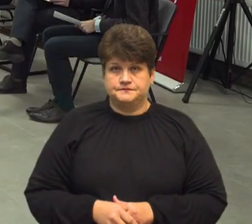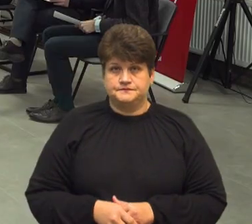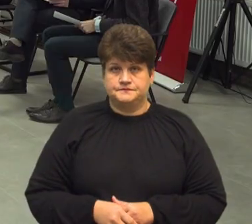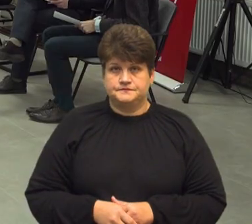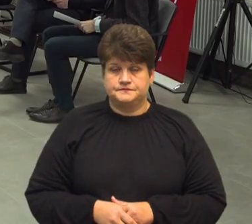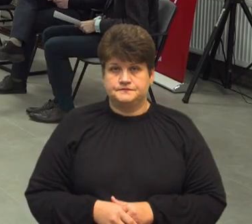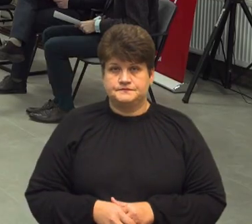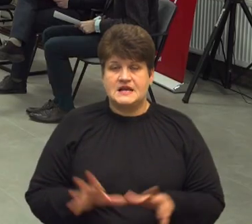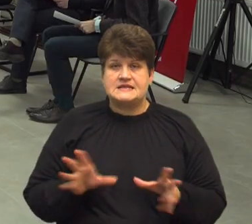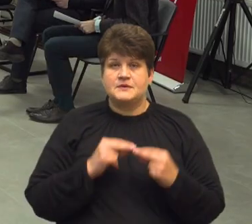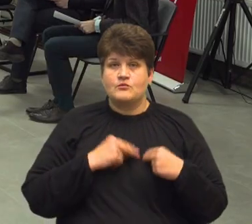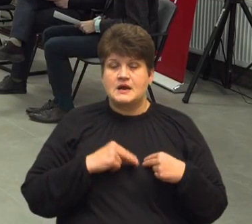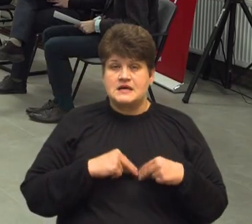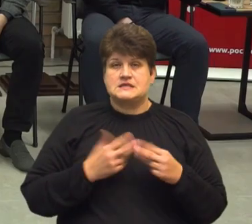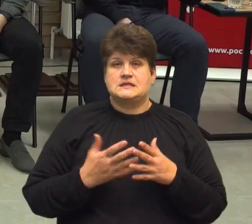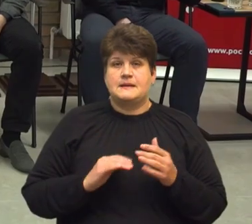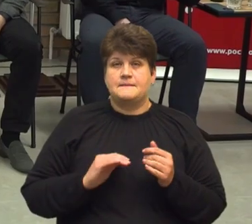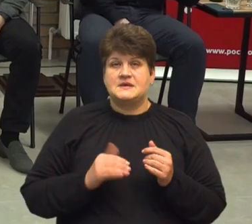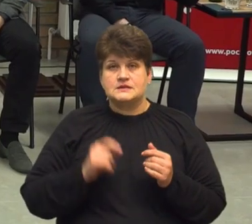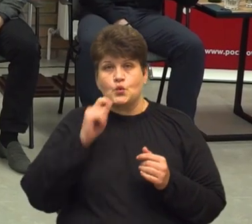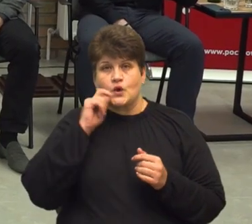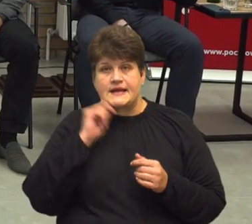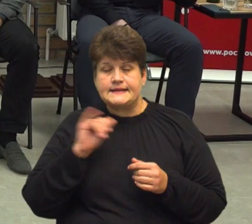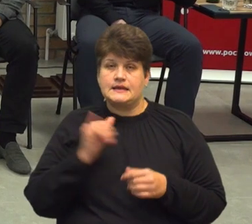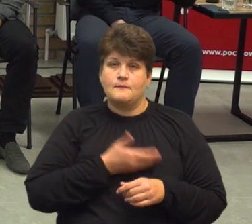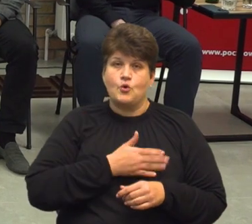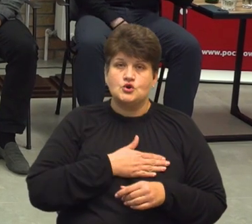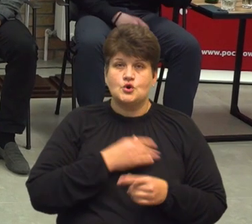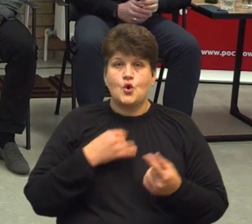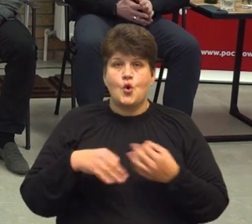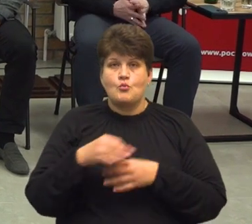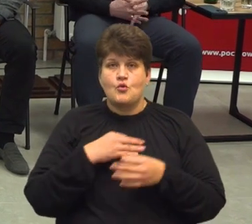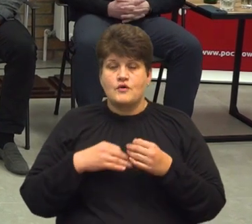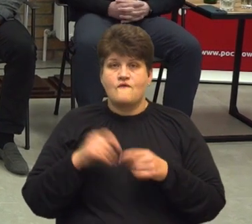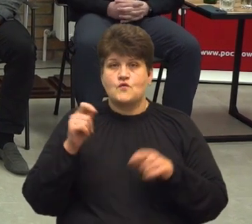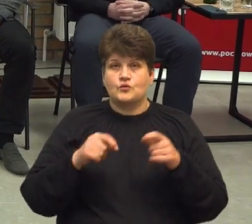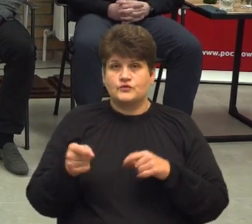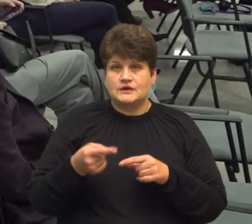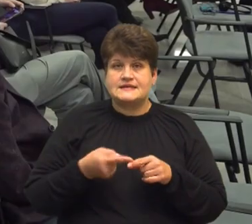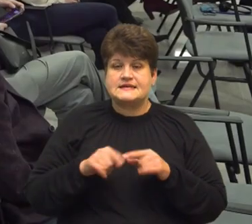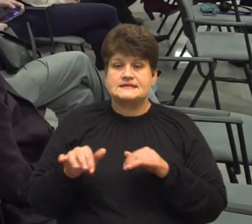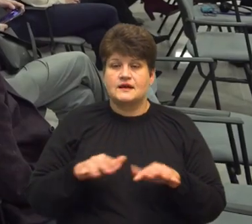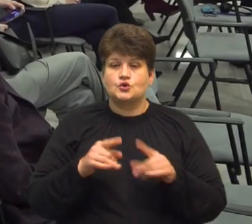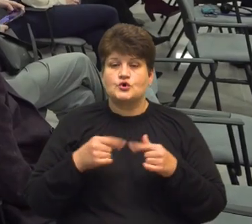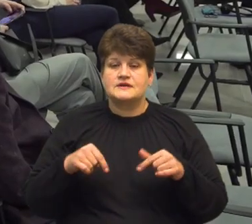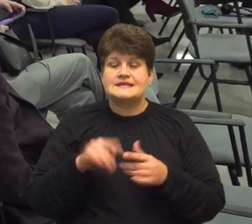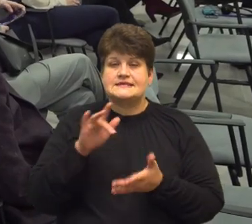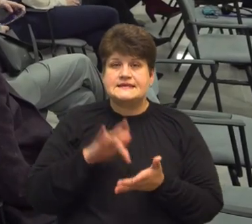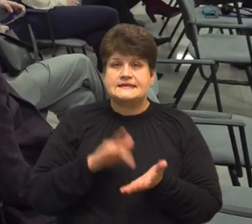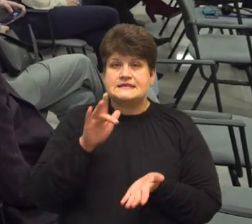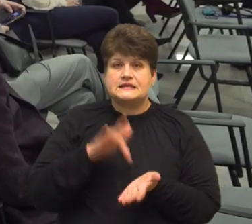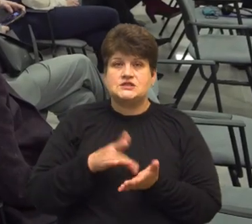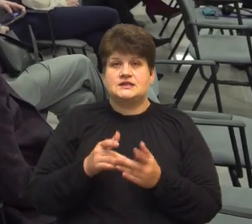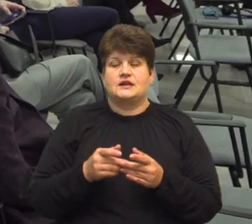Співпрацю між бізнесами України та Польщі обговорювали під час форуму в Тернополі. Цей захід організував Центр стратегічних